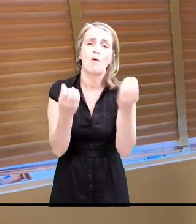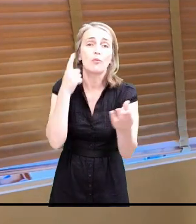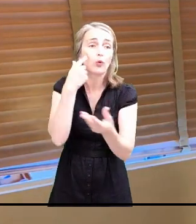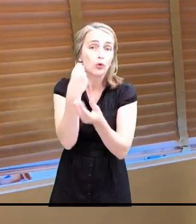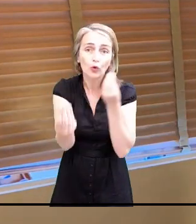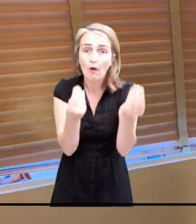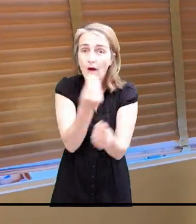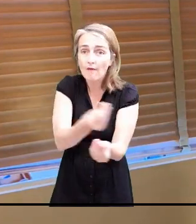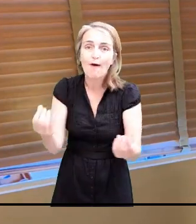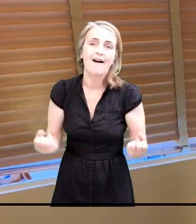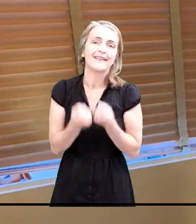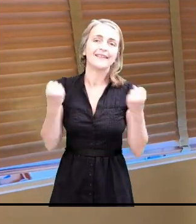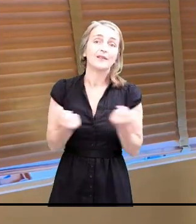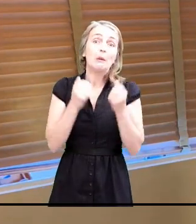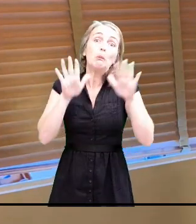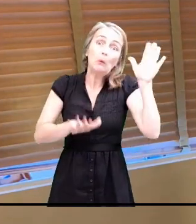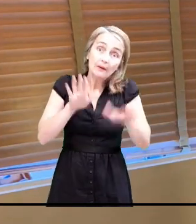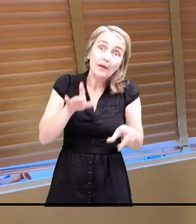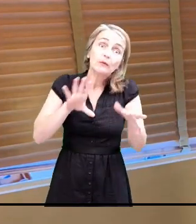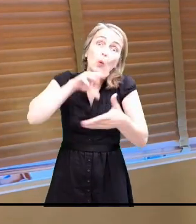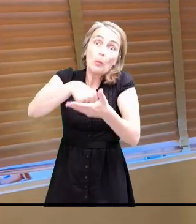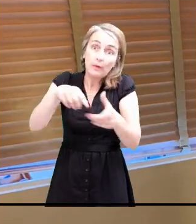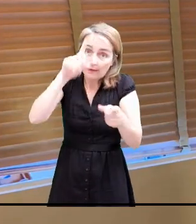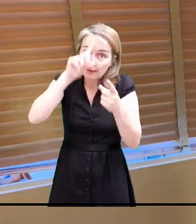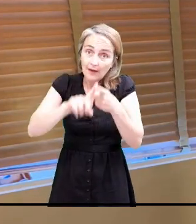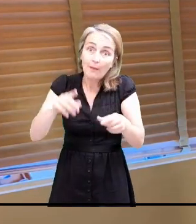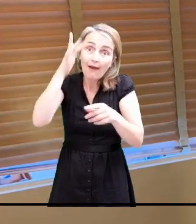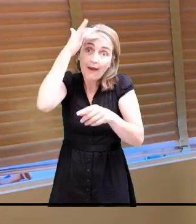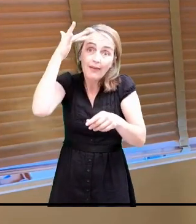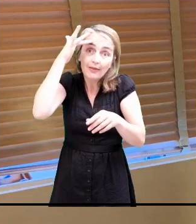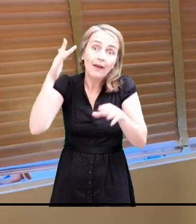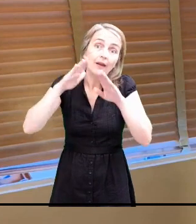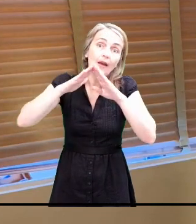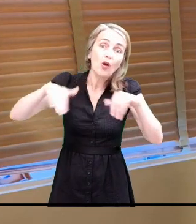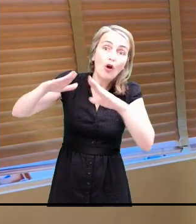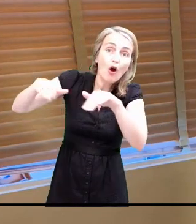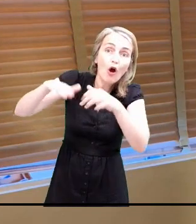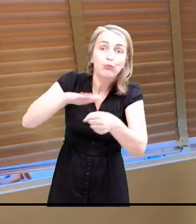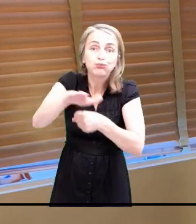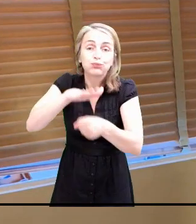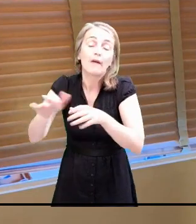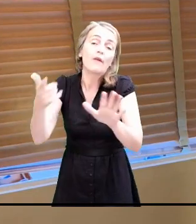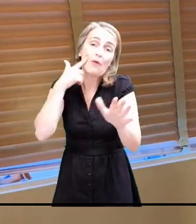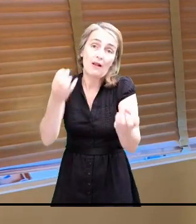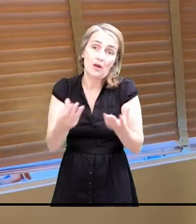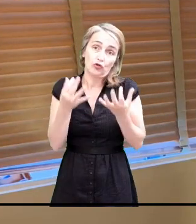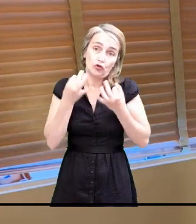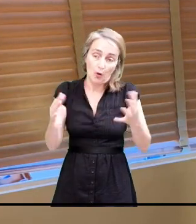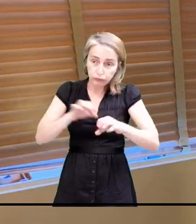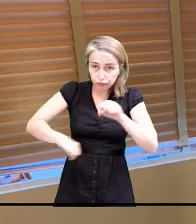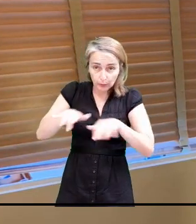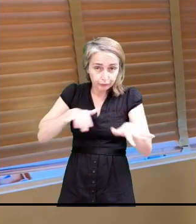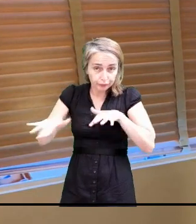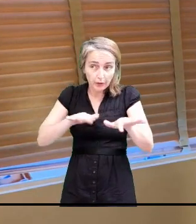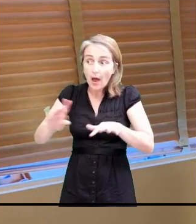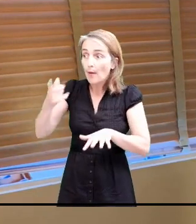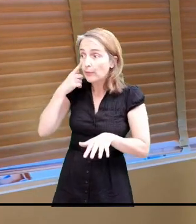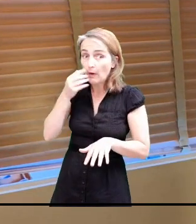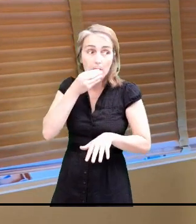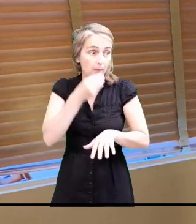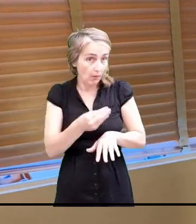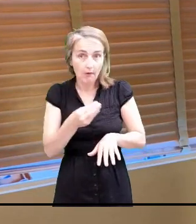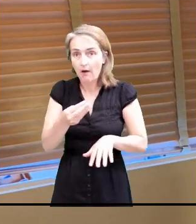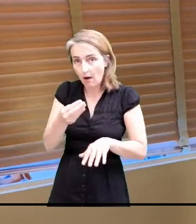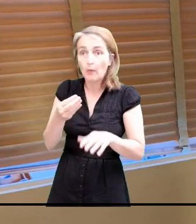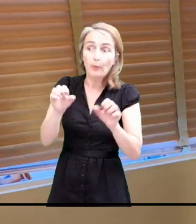des activités, y compris peut-être des camps cet été. Laissez-nous un peu le temps de nous organiser. On vous avertit au plus rapidement